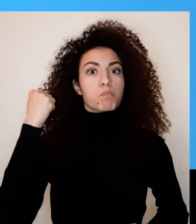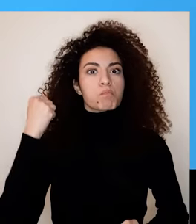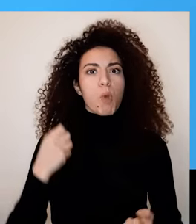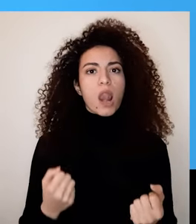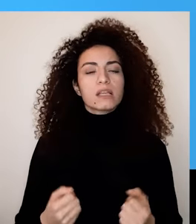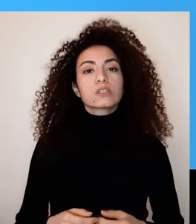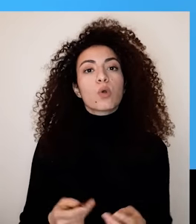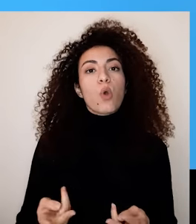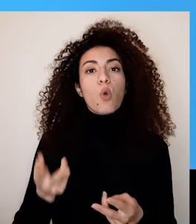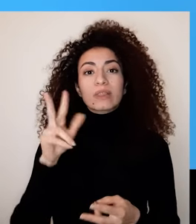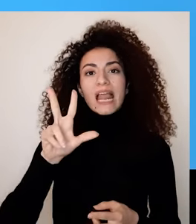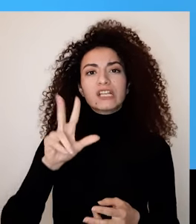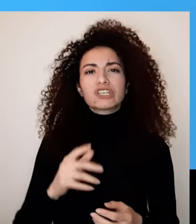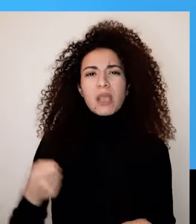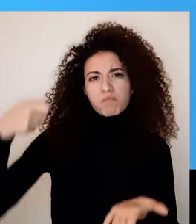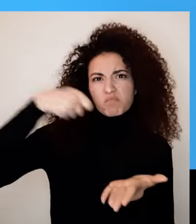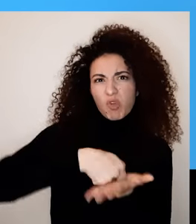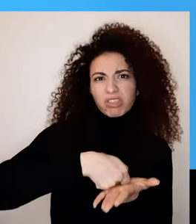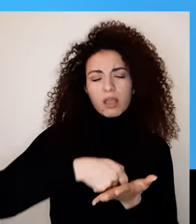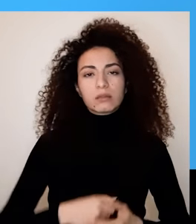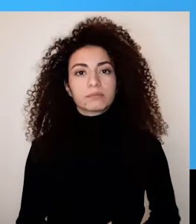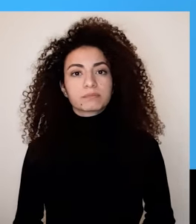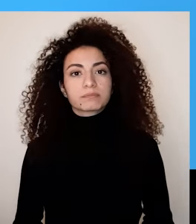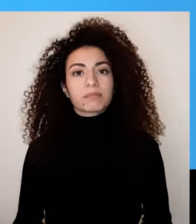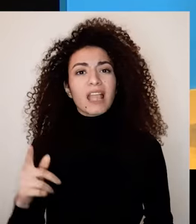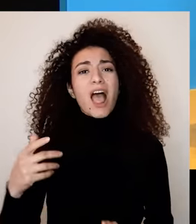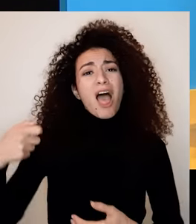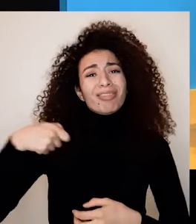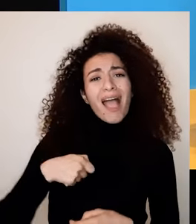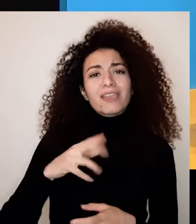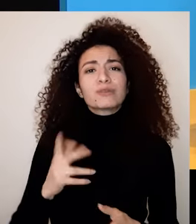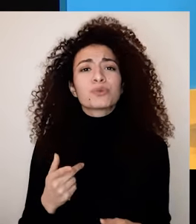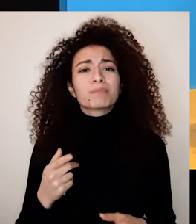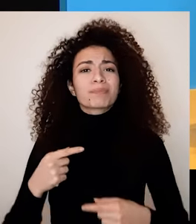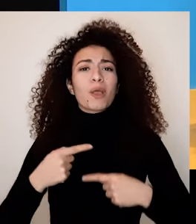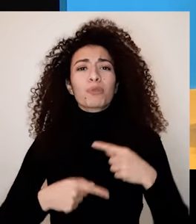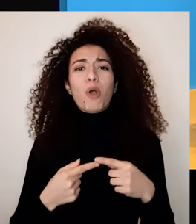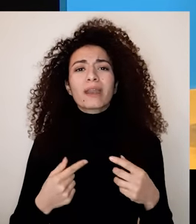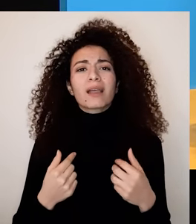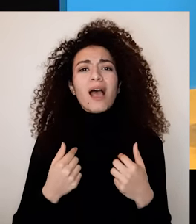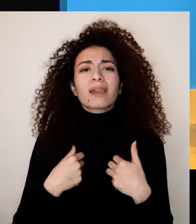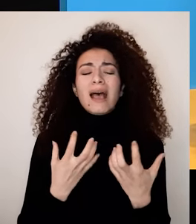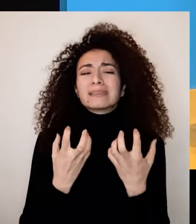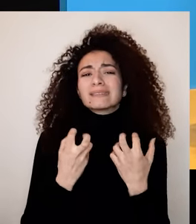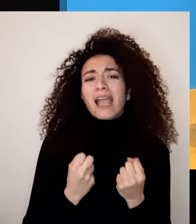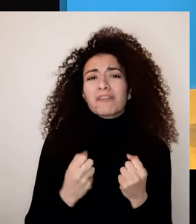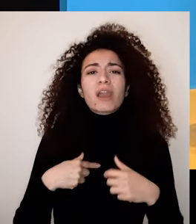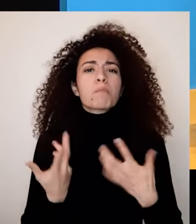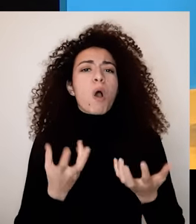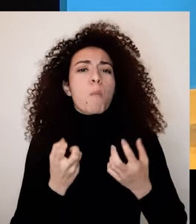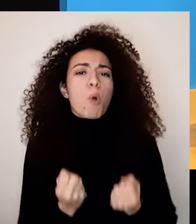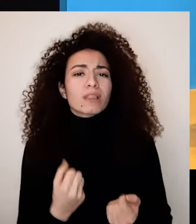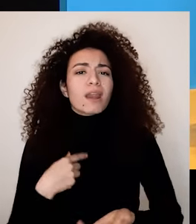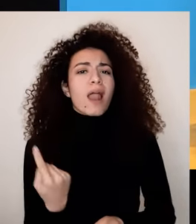الضحية هي المرأة اللي بتشوف نفسها بمواقف معينة على أنها عاجزة وغير قادرة على مساعدة حالها